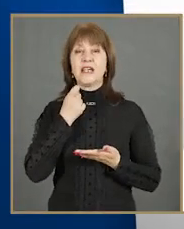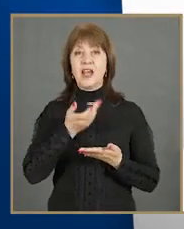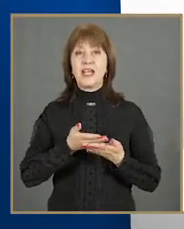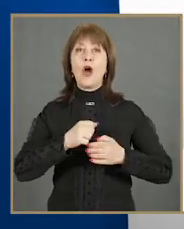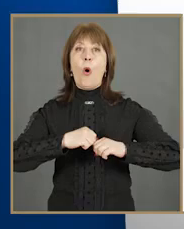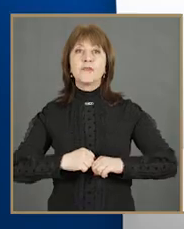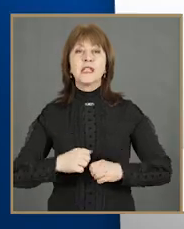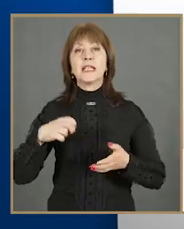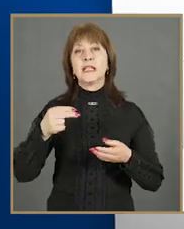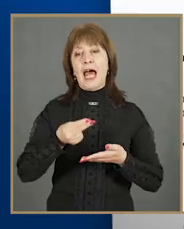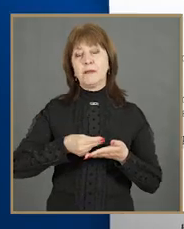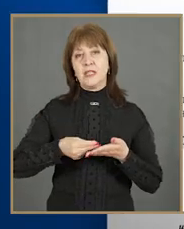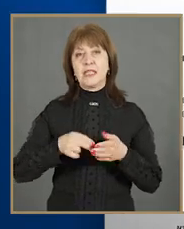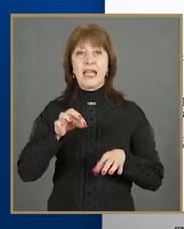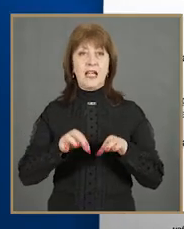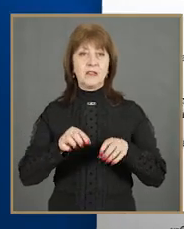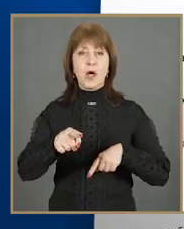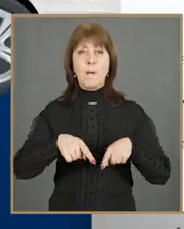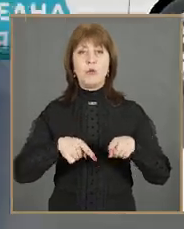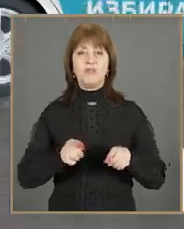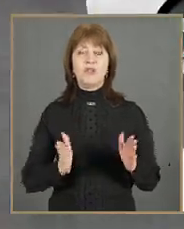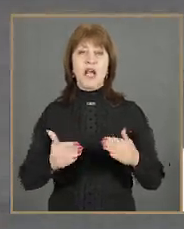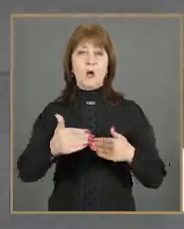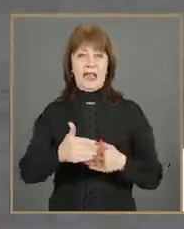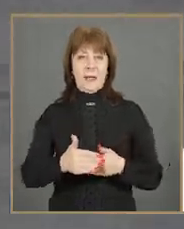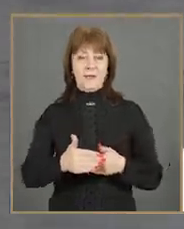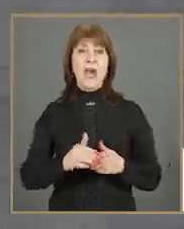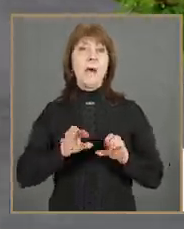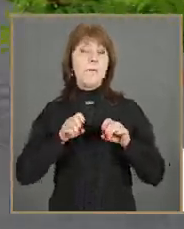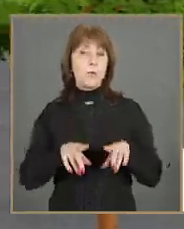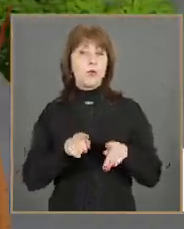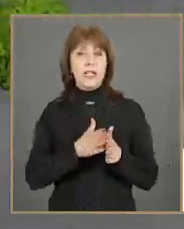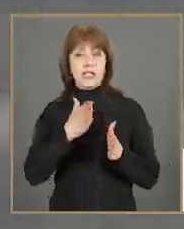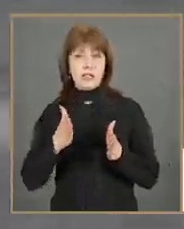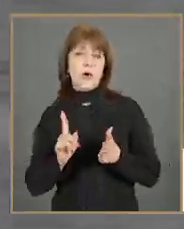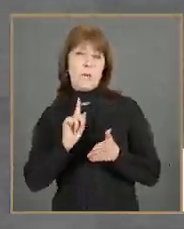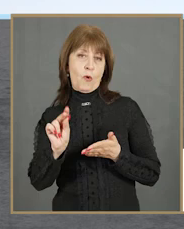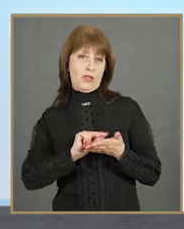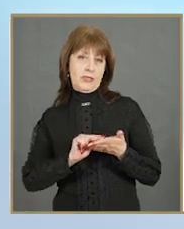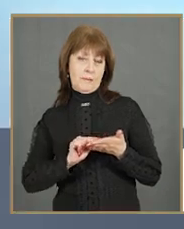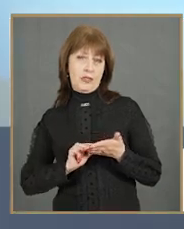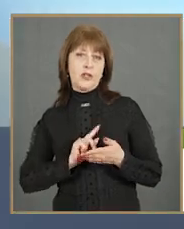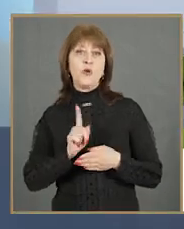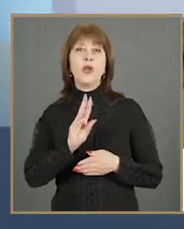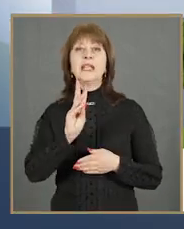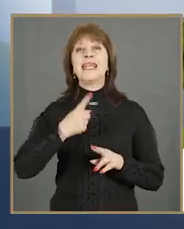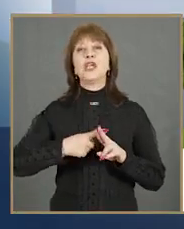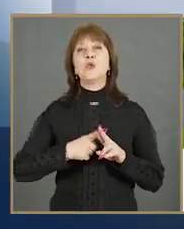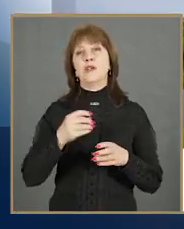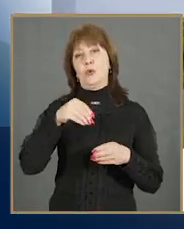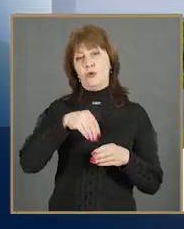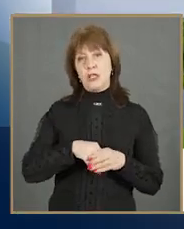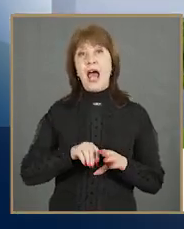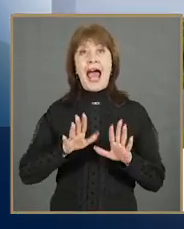подадат заявление до Общинската администрация, за да гласуват с подвижна избирателна кутия. Пропусналите този срок могат да подадат